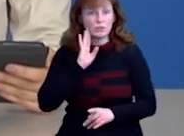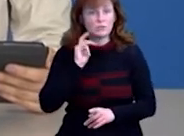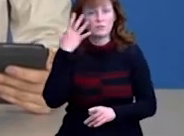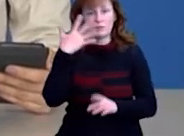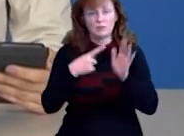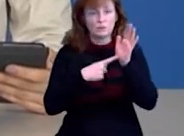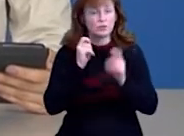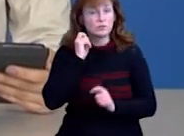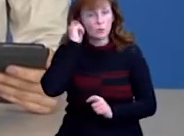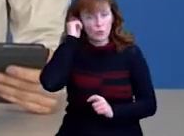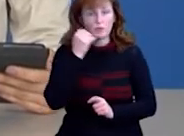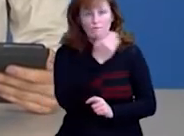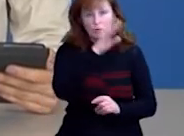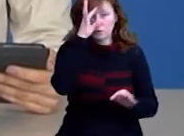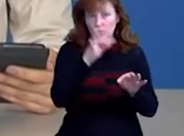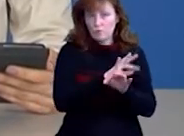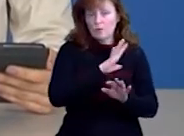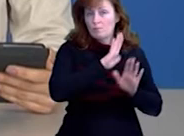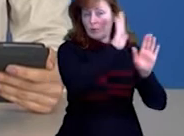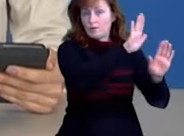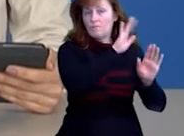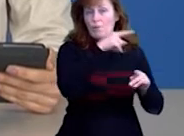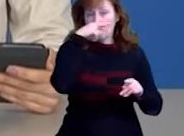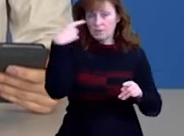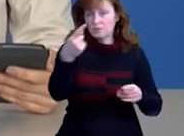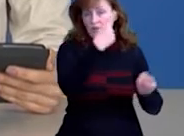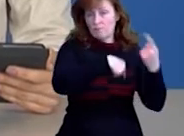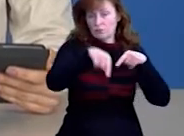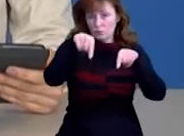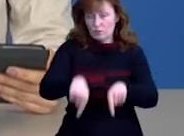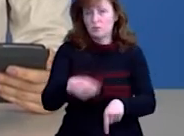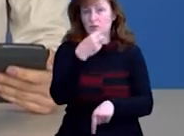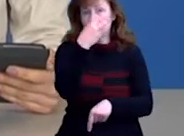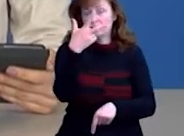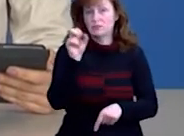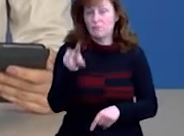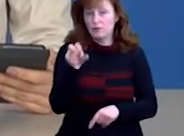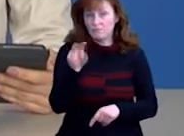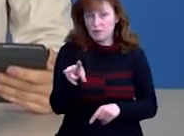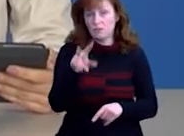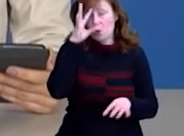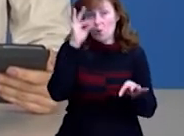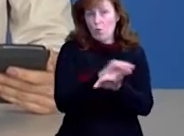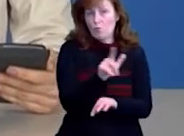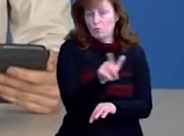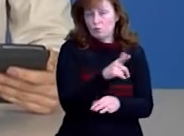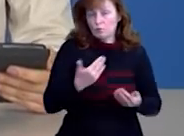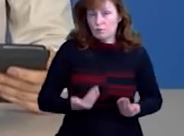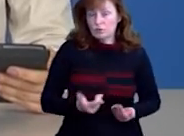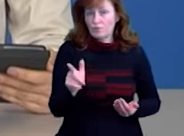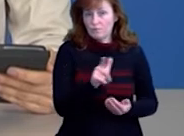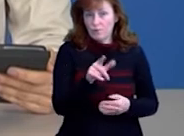років. Її чоловік був на заробітках у Російській Федерації та повернувся 13 квітня. Подружжя проживає вдвох.